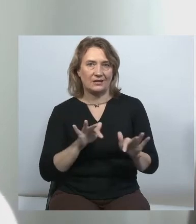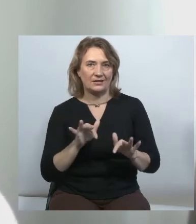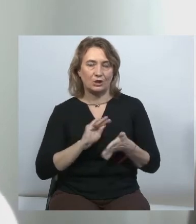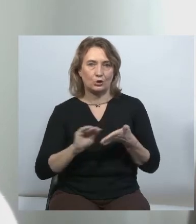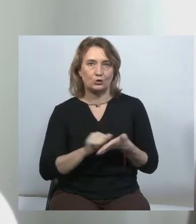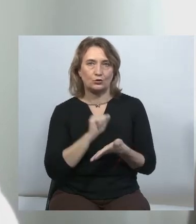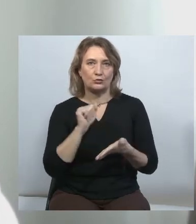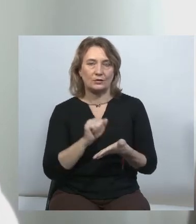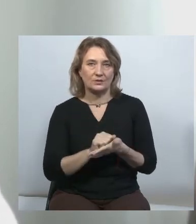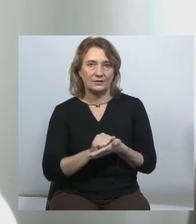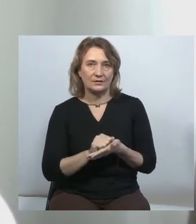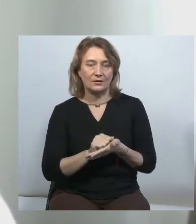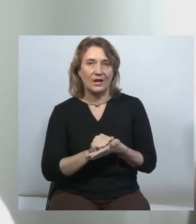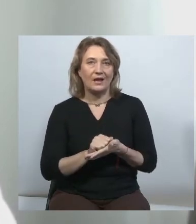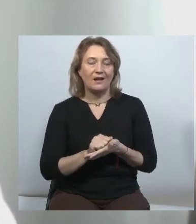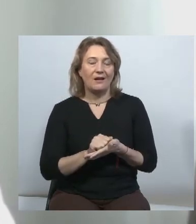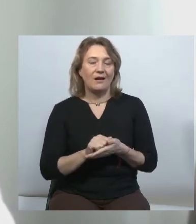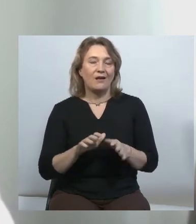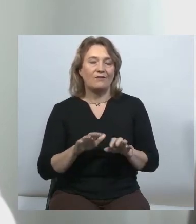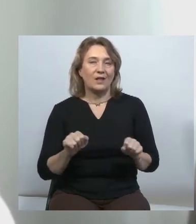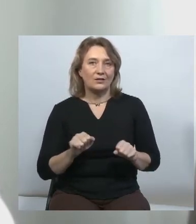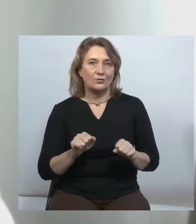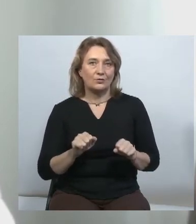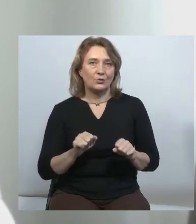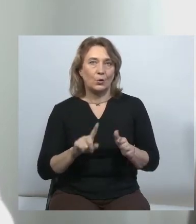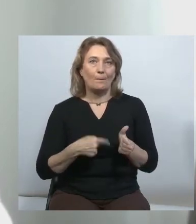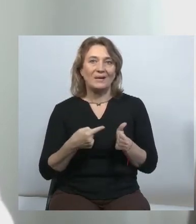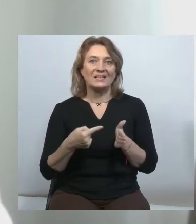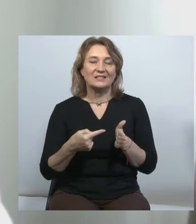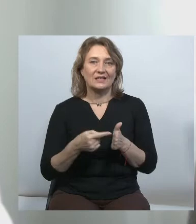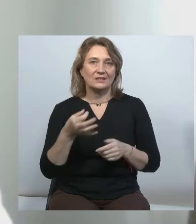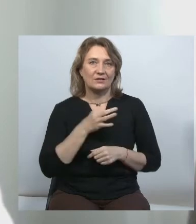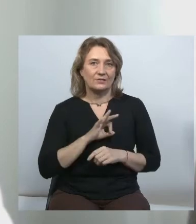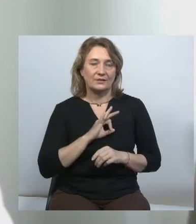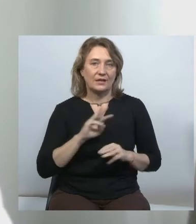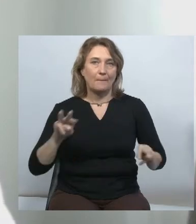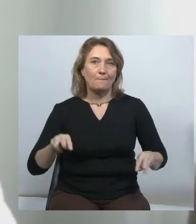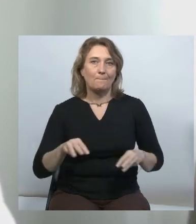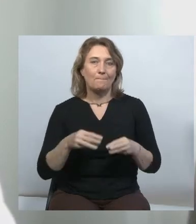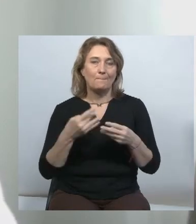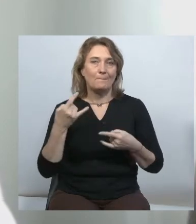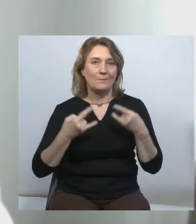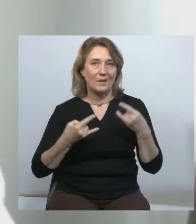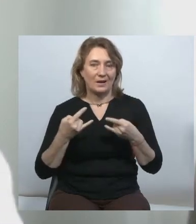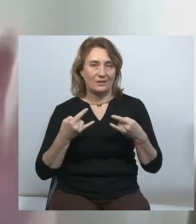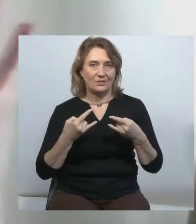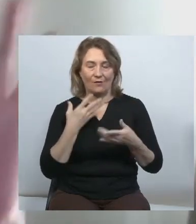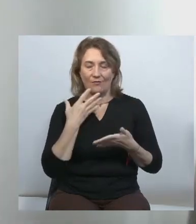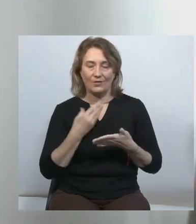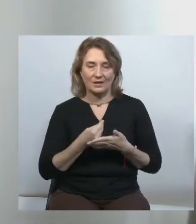можливості зловживань владою, особливо місцевою, для використання медіа у власних інтересах. І